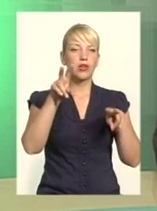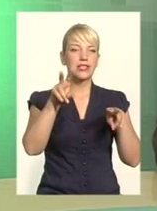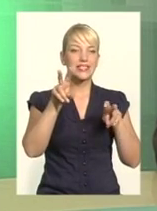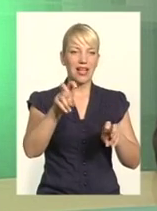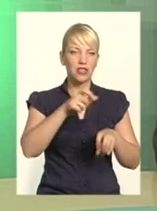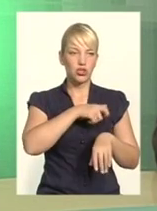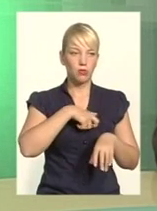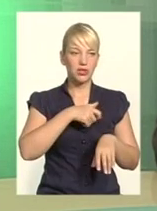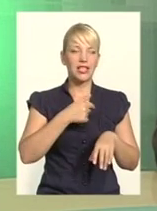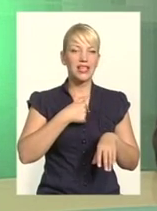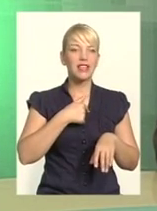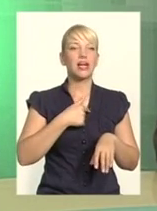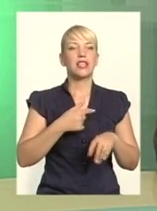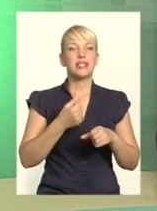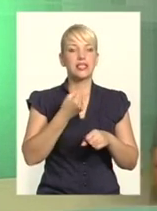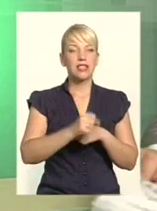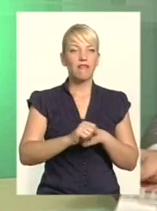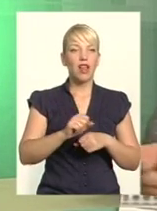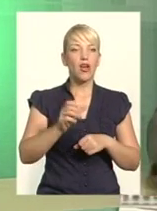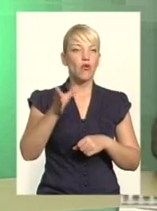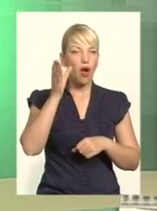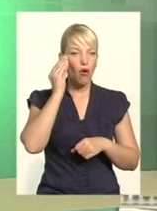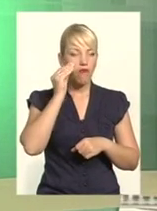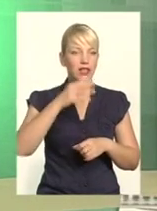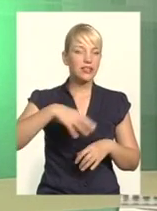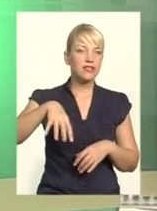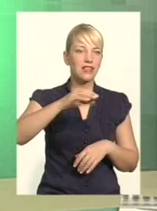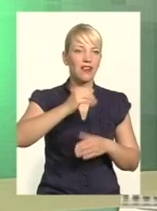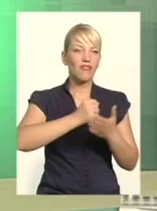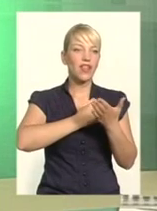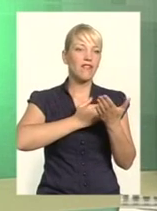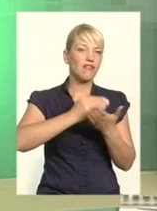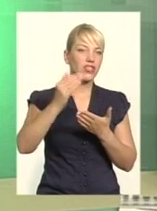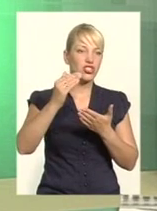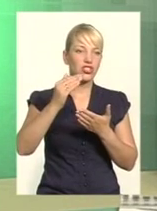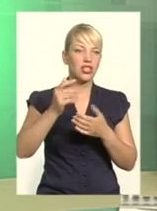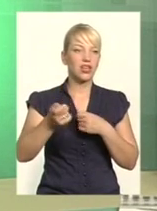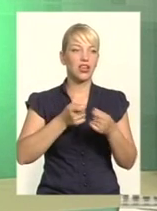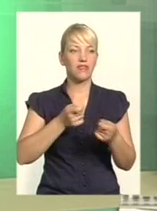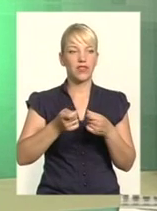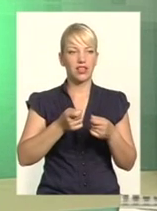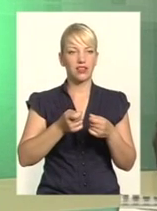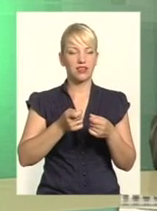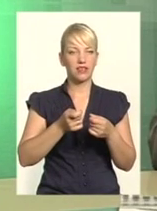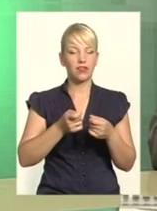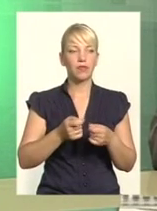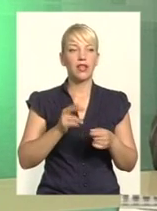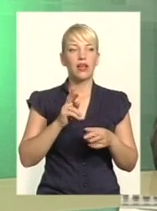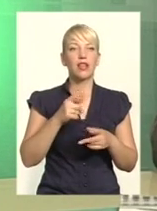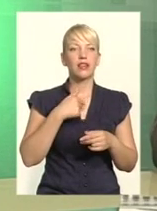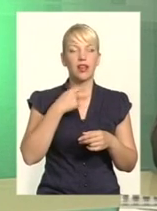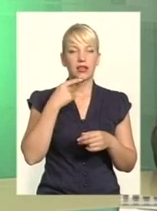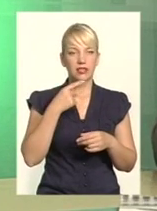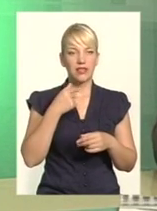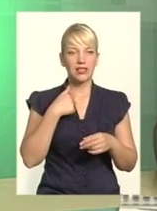різні інстанції. Керівників, найвищих керівників. Я, як я казав, філософія нашої команди,